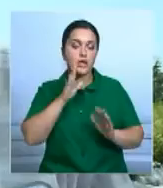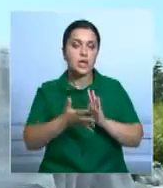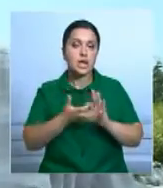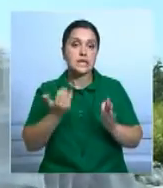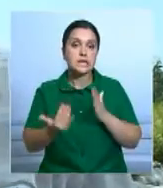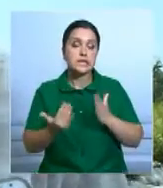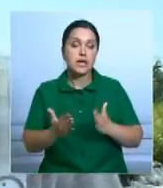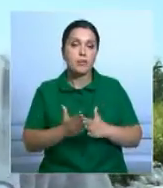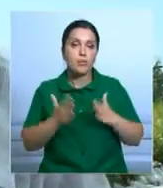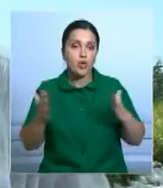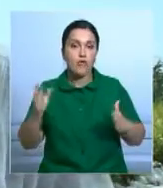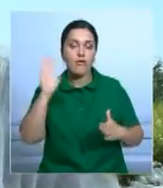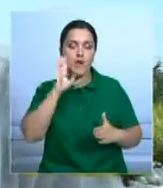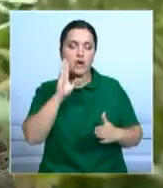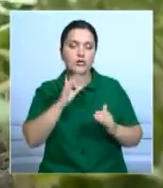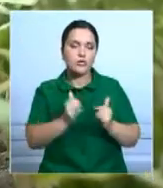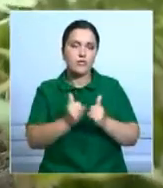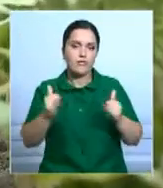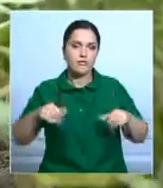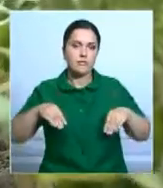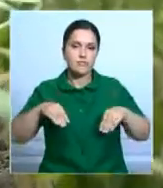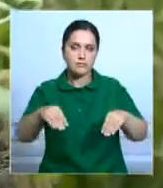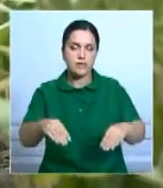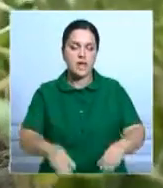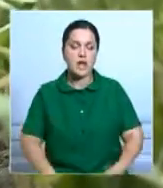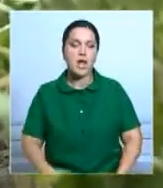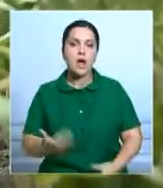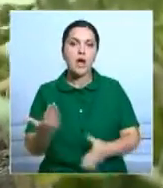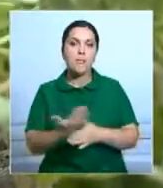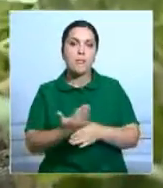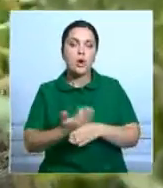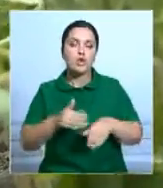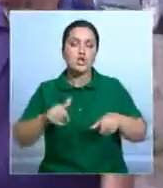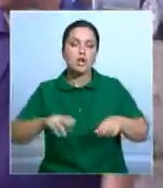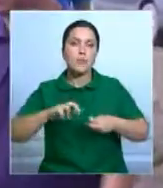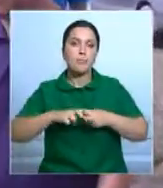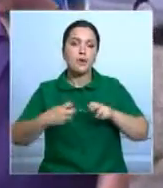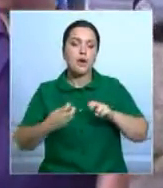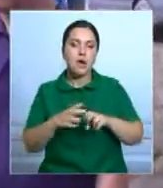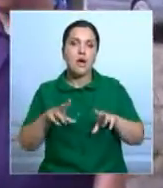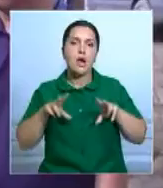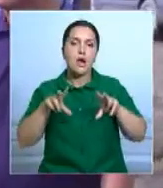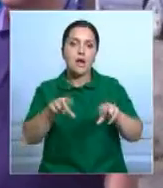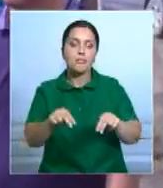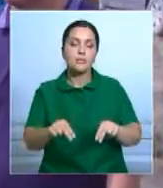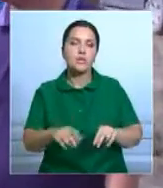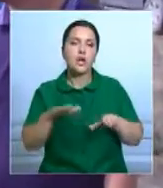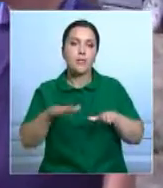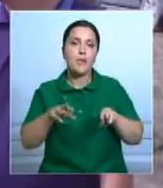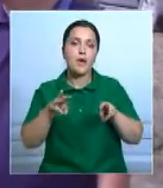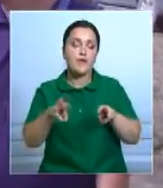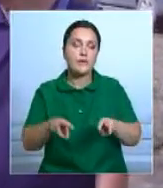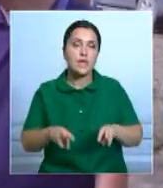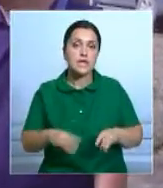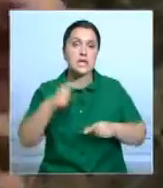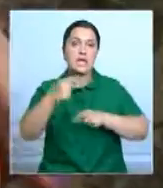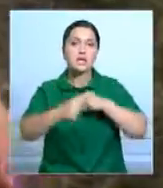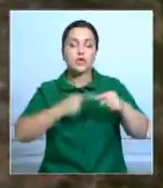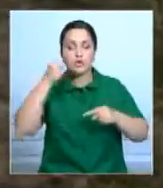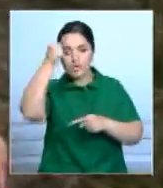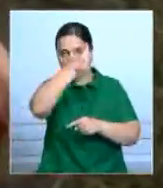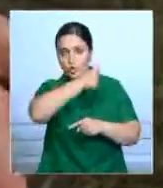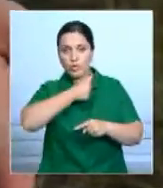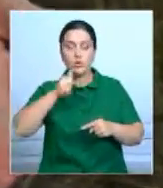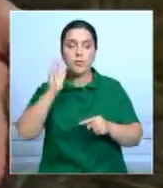больше воды, увеличим площадь посевов. Помочь с решением проблемы воды пообещали местные власти. Уже на следующий год у фермеров в планах